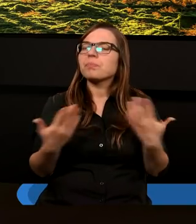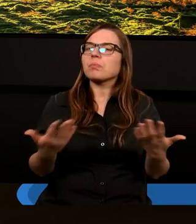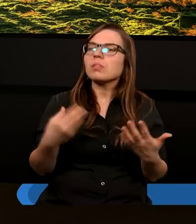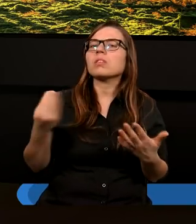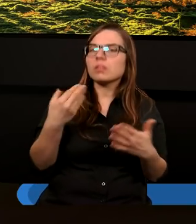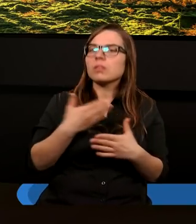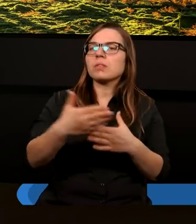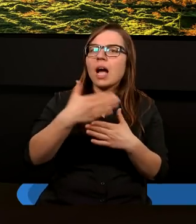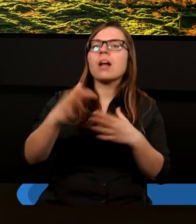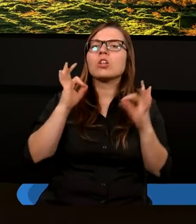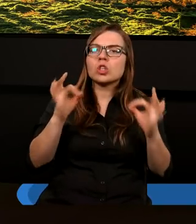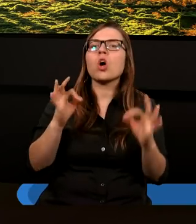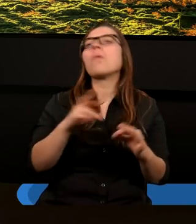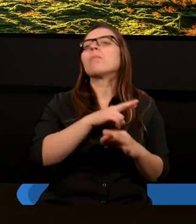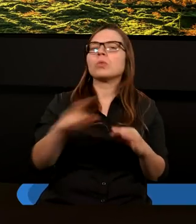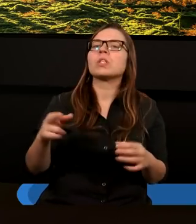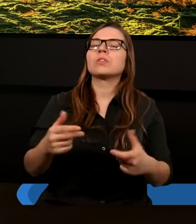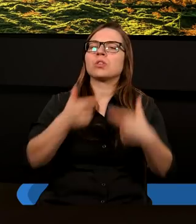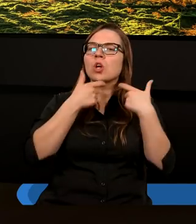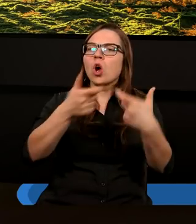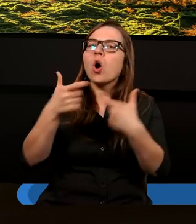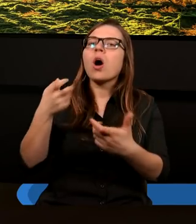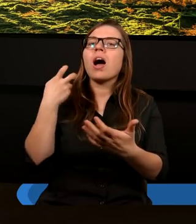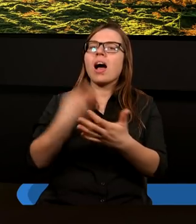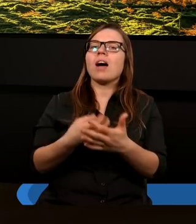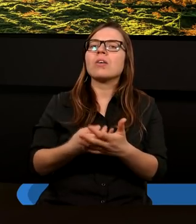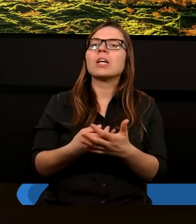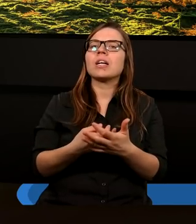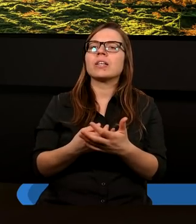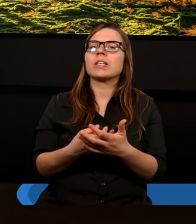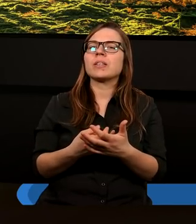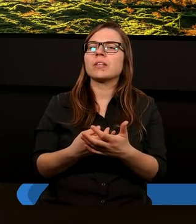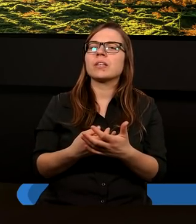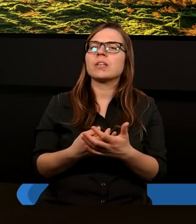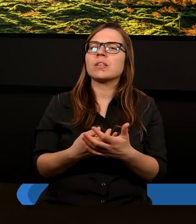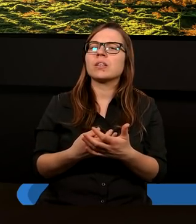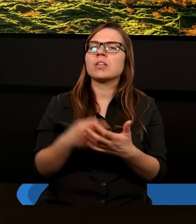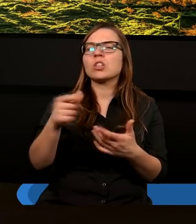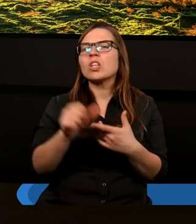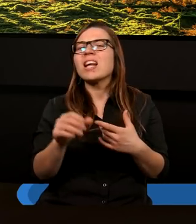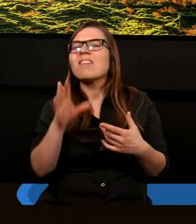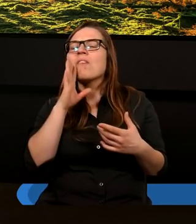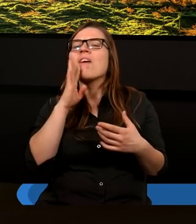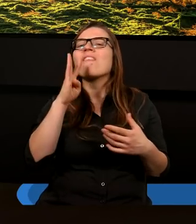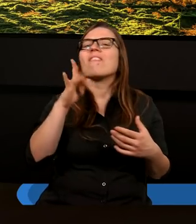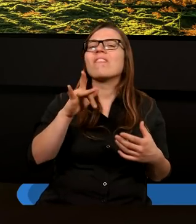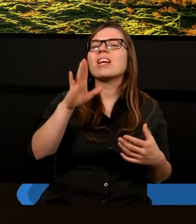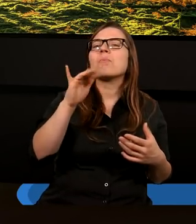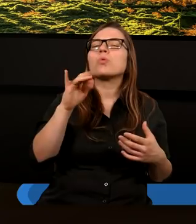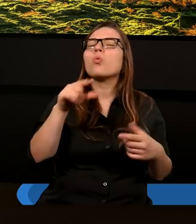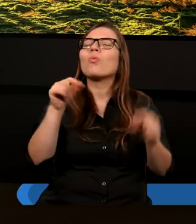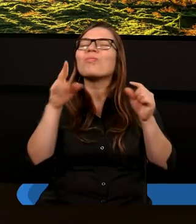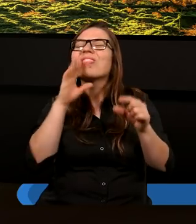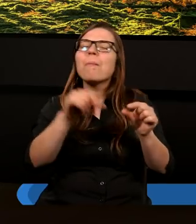bardzo dobrą rzecz, głoszą Ewangelię, ale w tym głoszeniu są wybiórczy, tak? Nie do wszystkich.